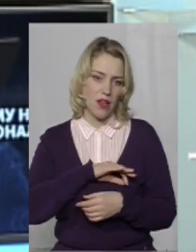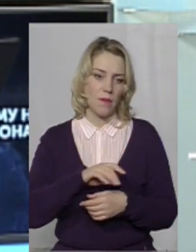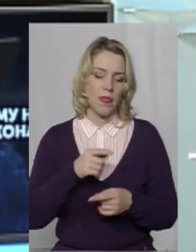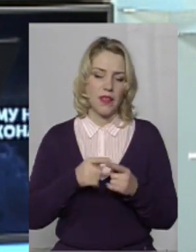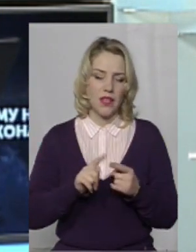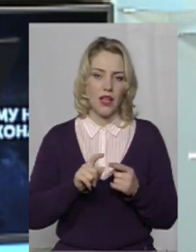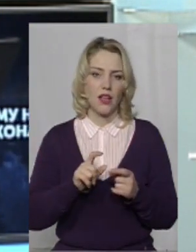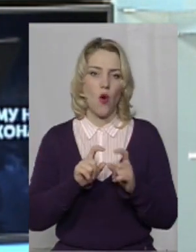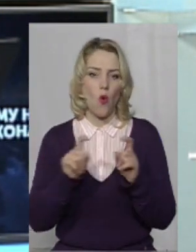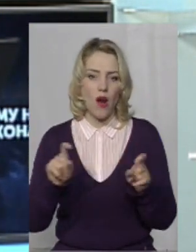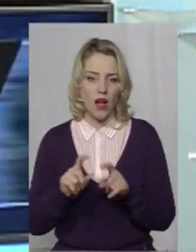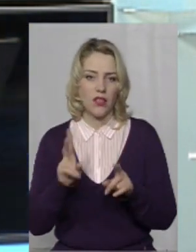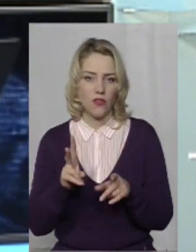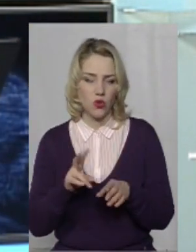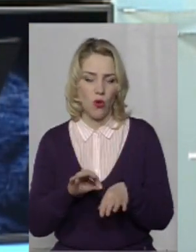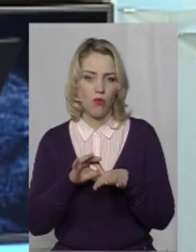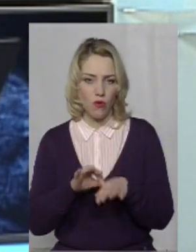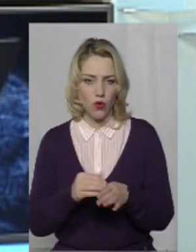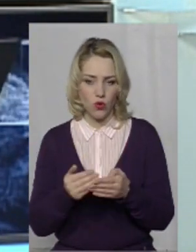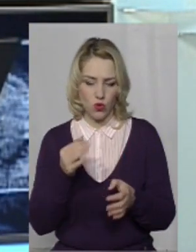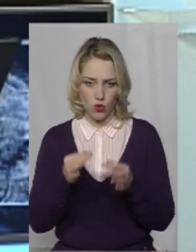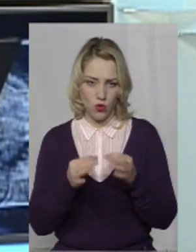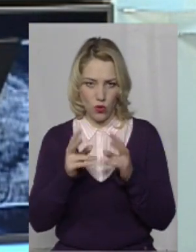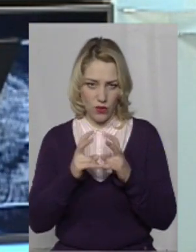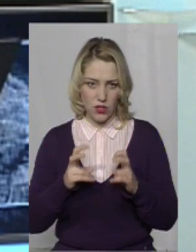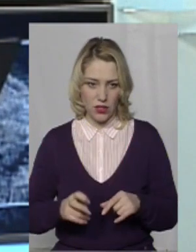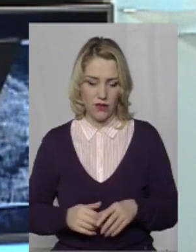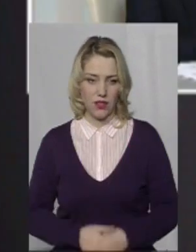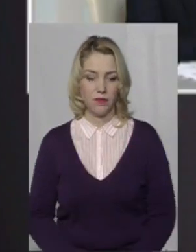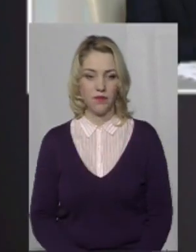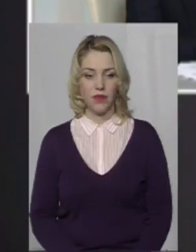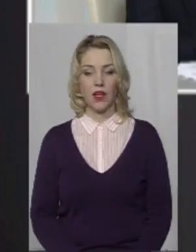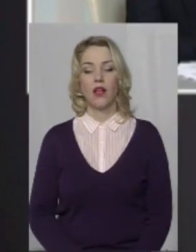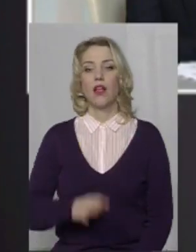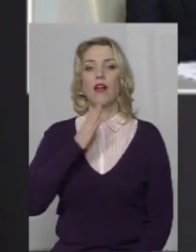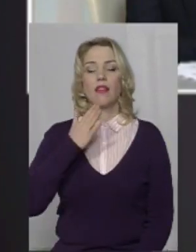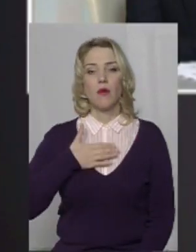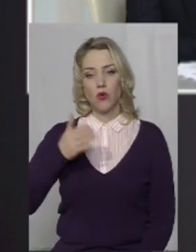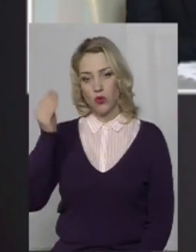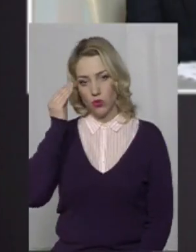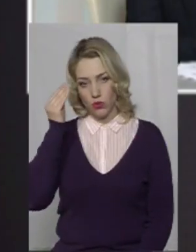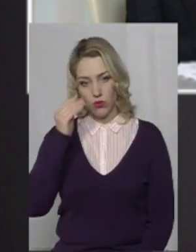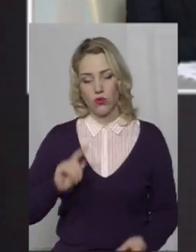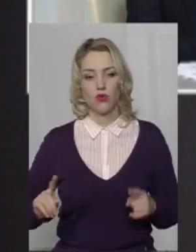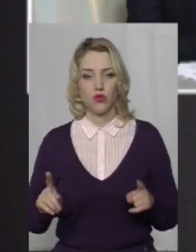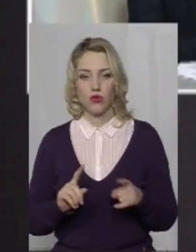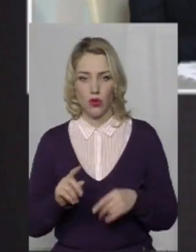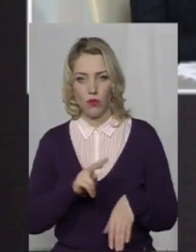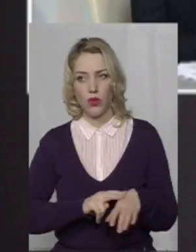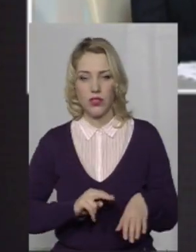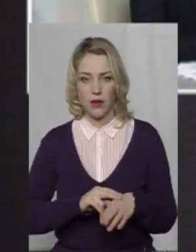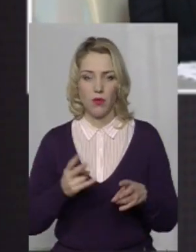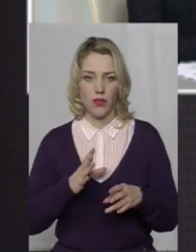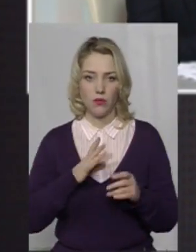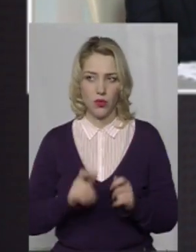досудове розслідування? Як на вашу думку? На мою думку, що поліцейський